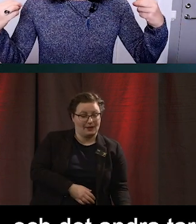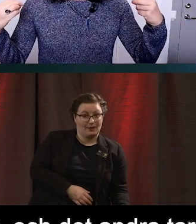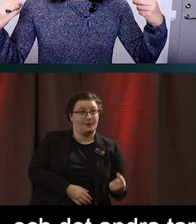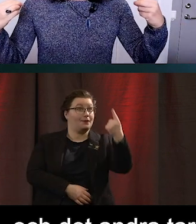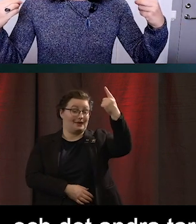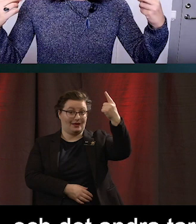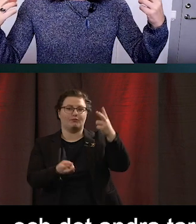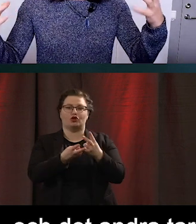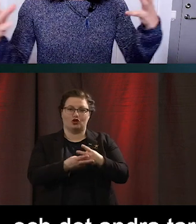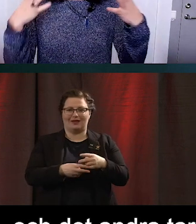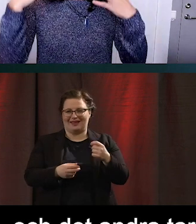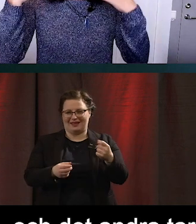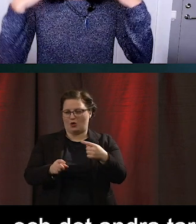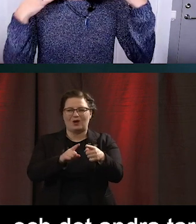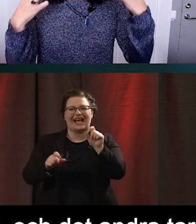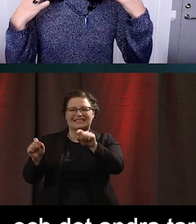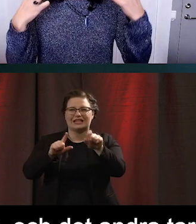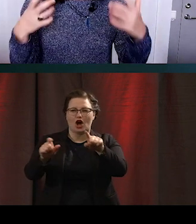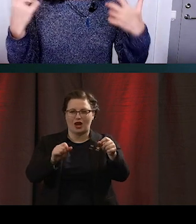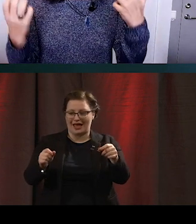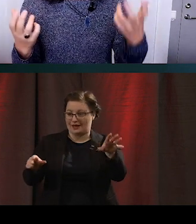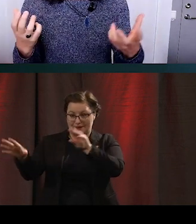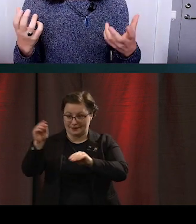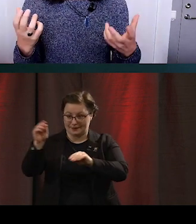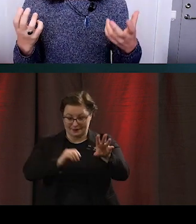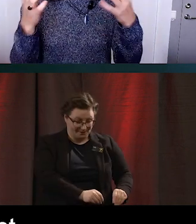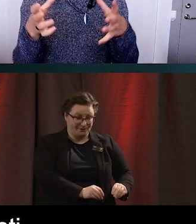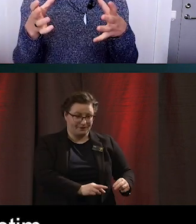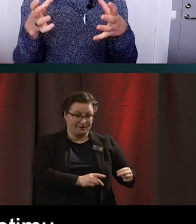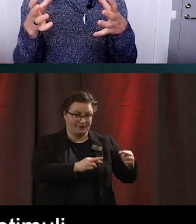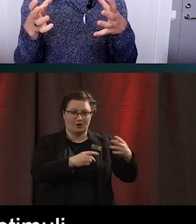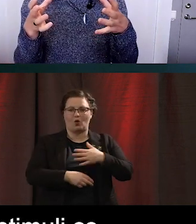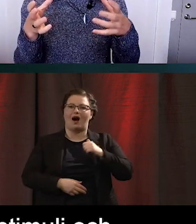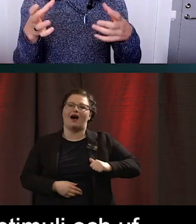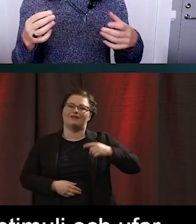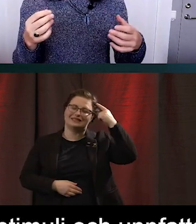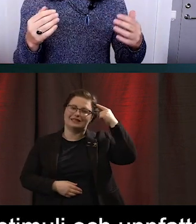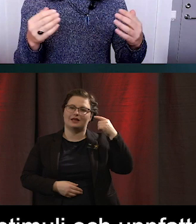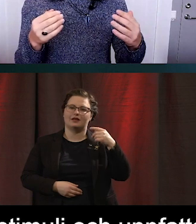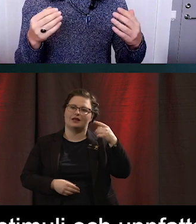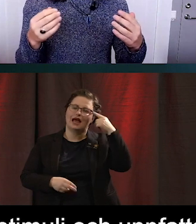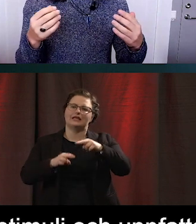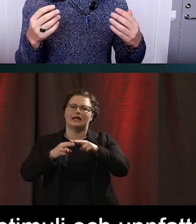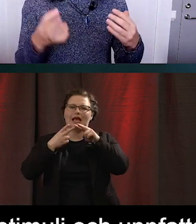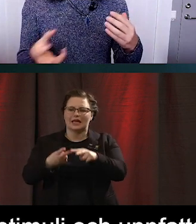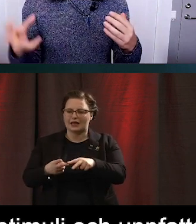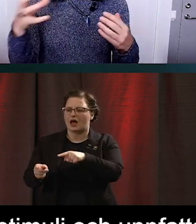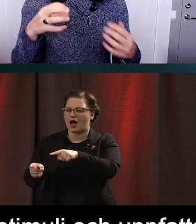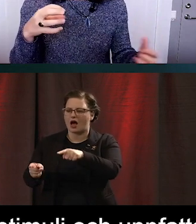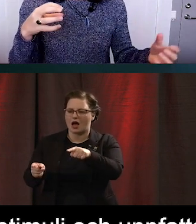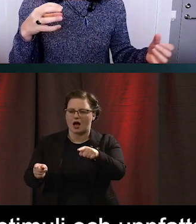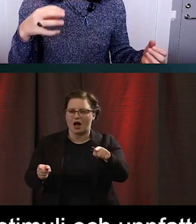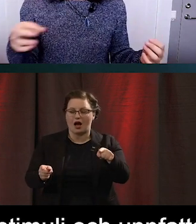omvärlden och på något sätt genom våra sinnen lär oss att känna igen dem. Vi uppfattar saker och på något kan vi i bästa